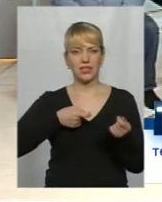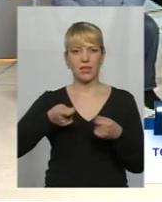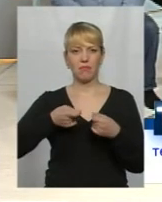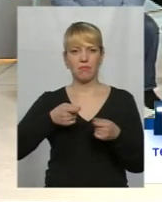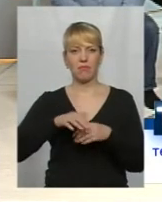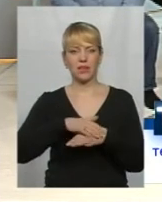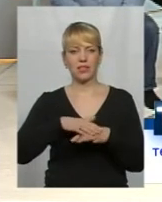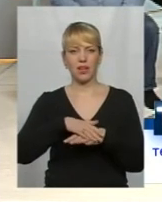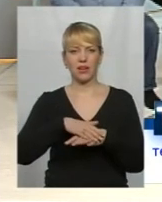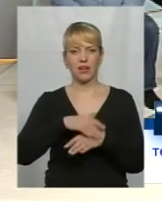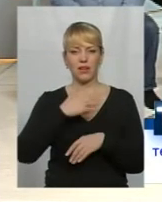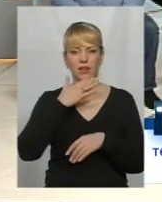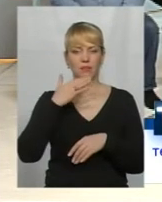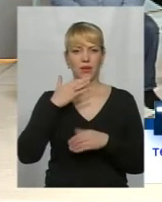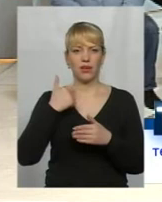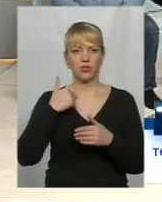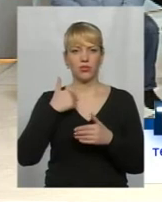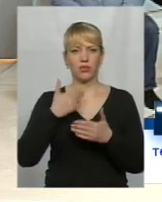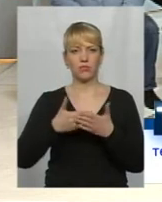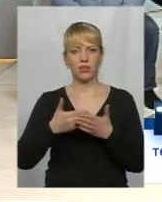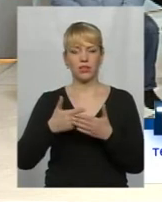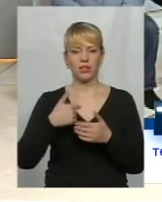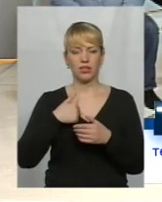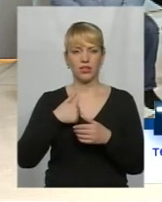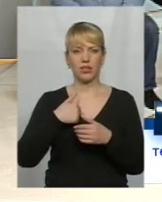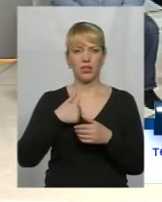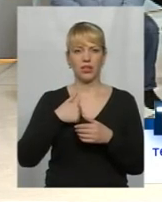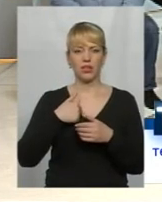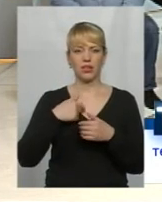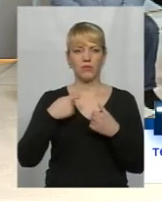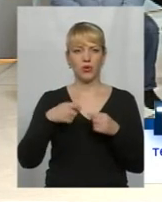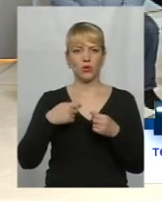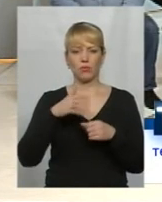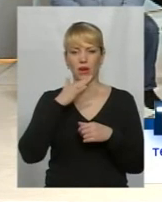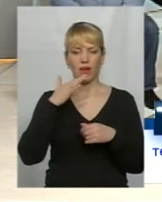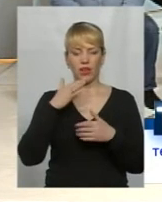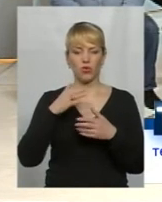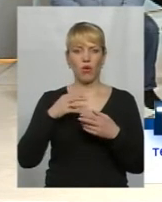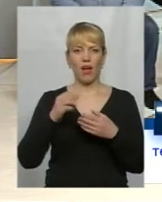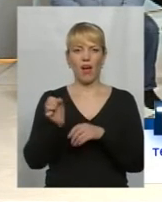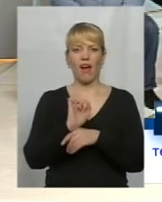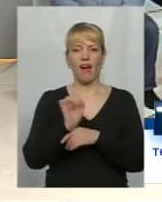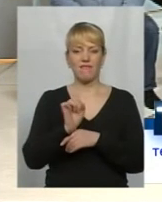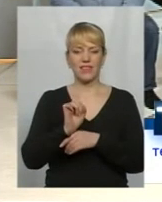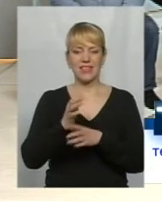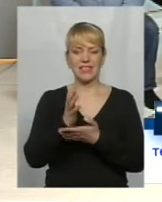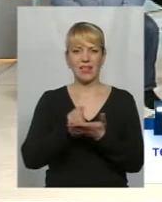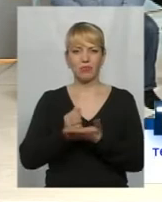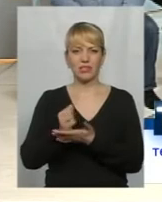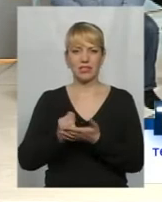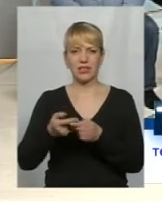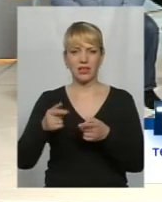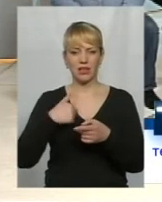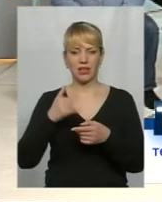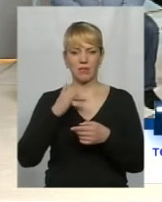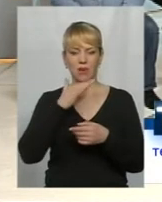Дуже багато, наприклад, обчастиними торговли, а дуже багато автозобчасти. Це колосальні об'єми і колосальне